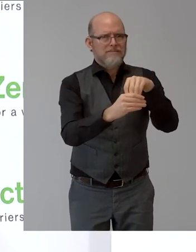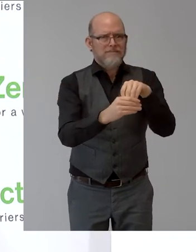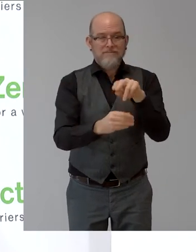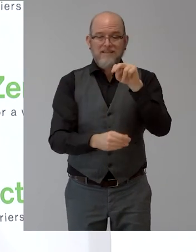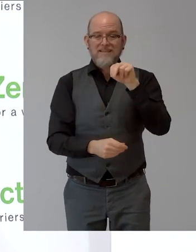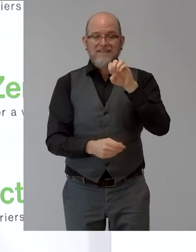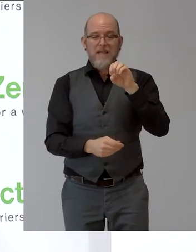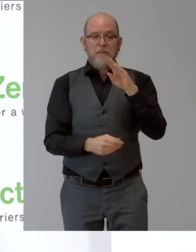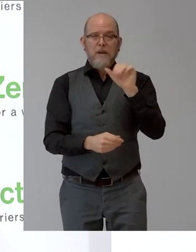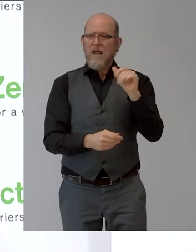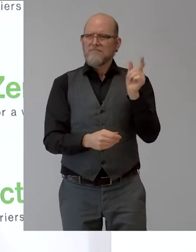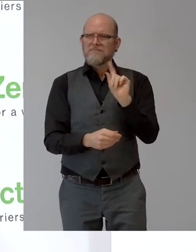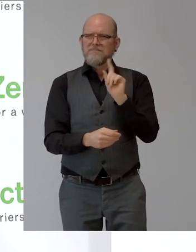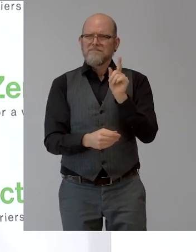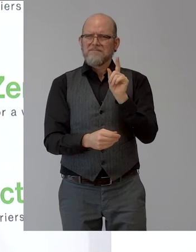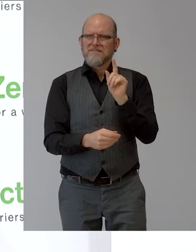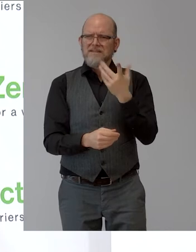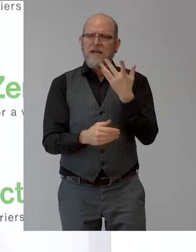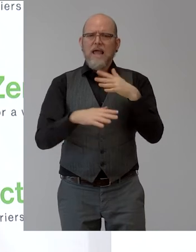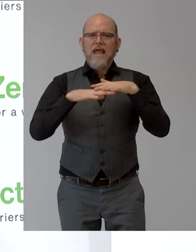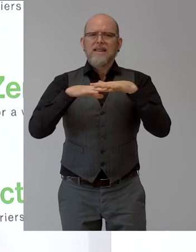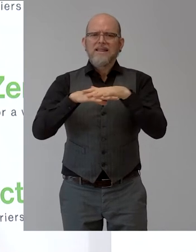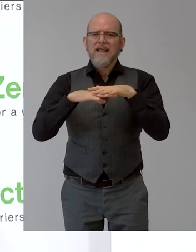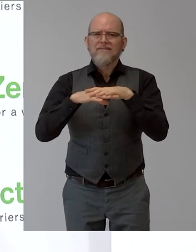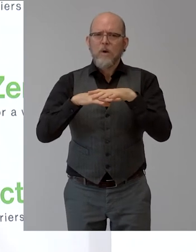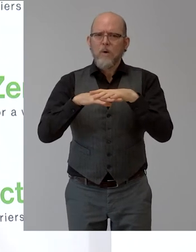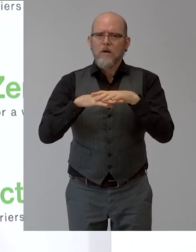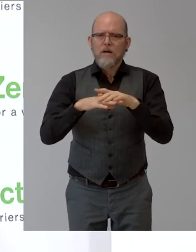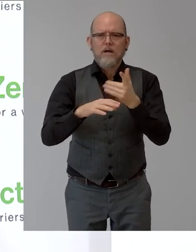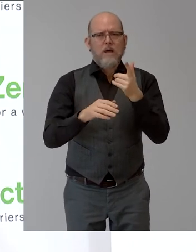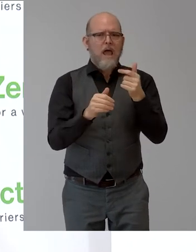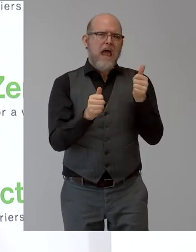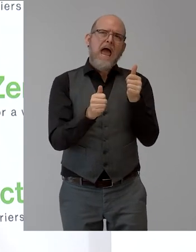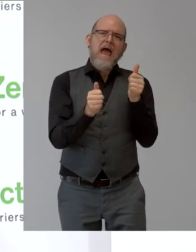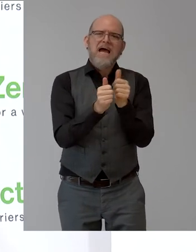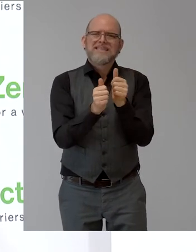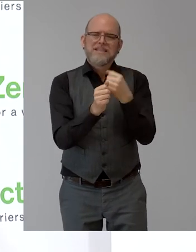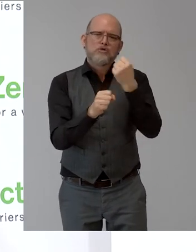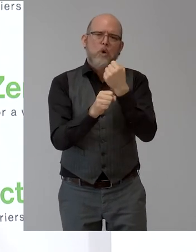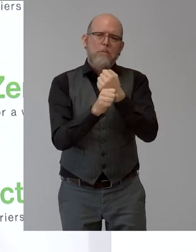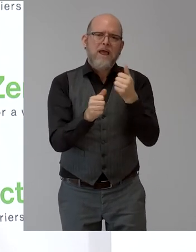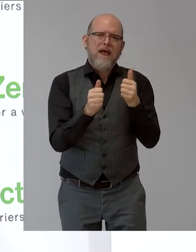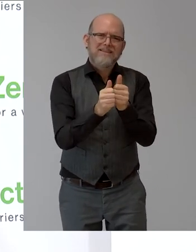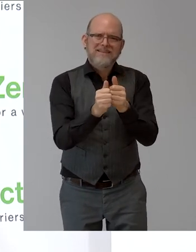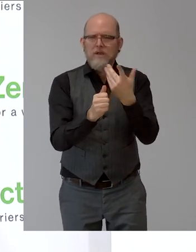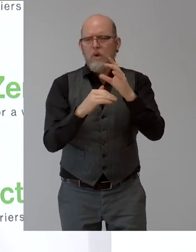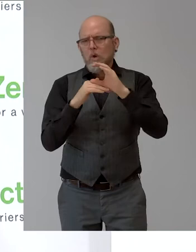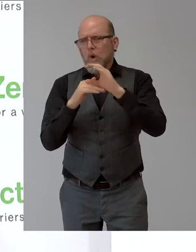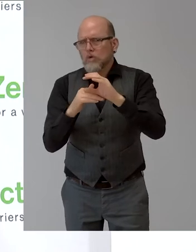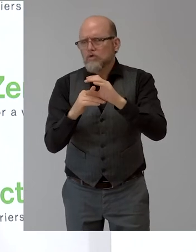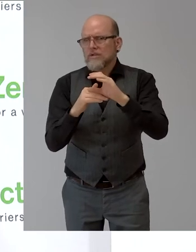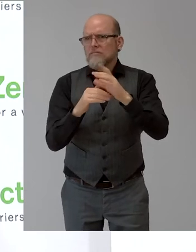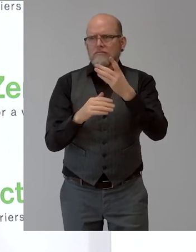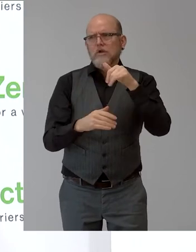das sehr niederschwellig vom Jugendcoaching beginnend bis zum Jobcoaching direkt vor Ort am Arbeitsplatz Menschen mit Behinderungen